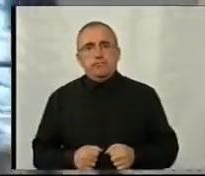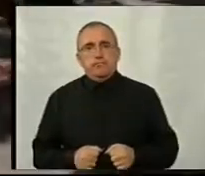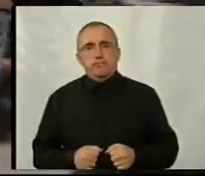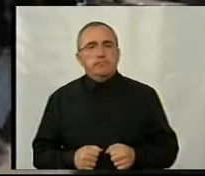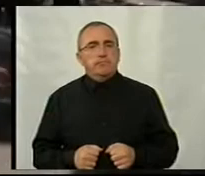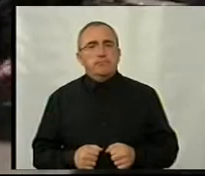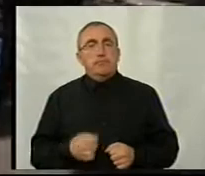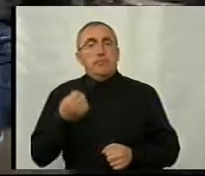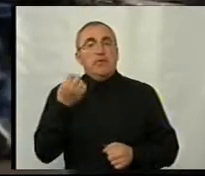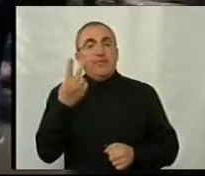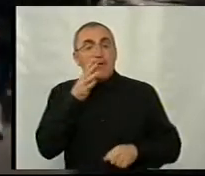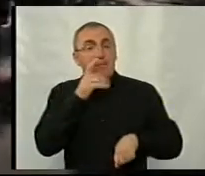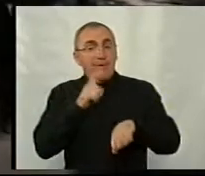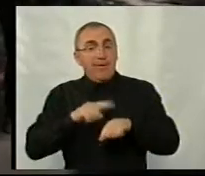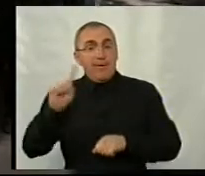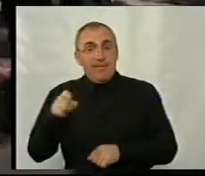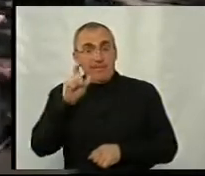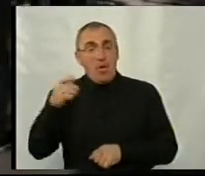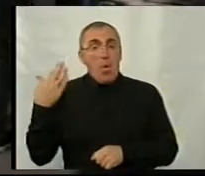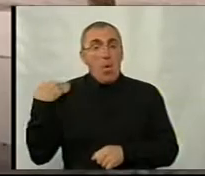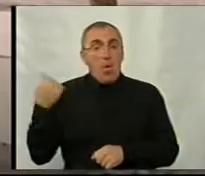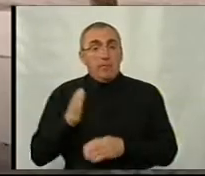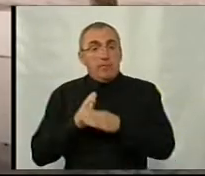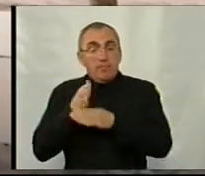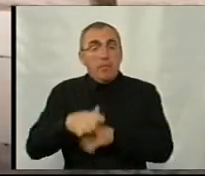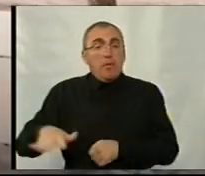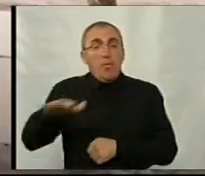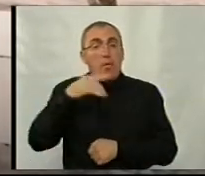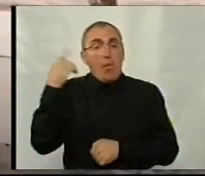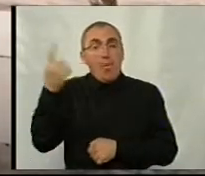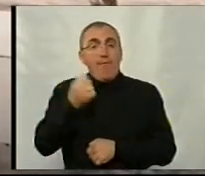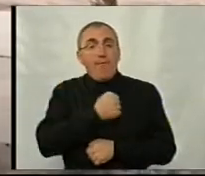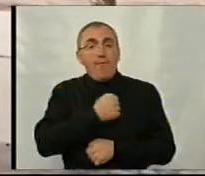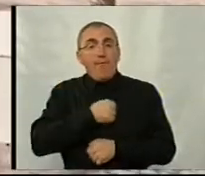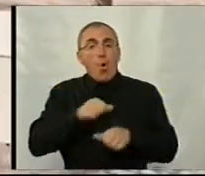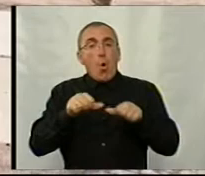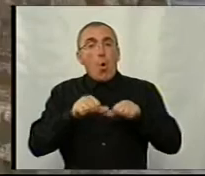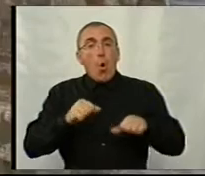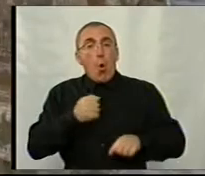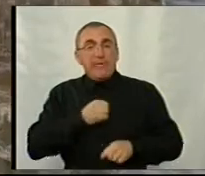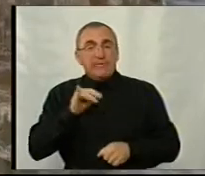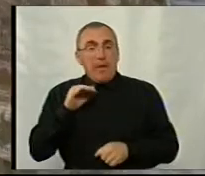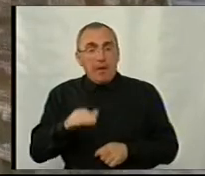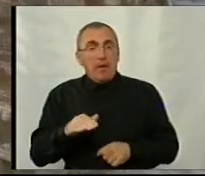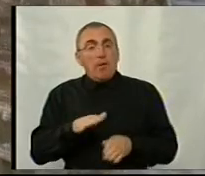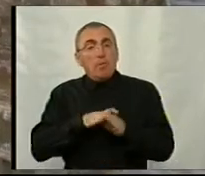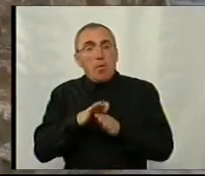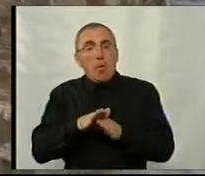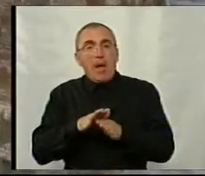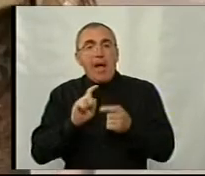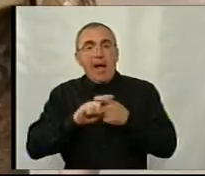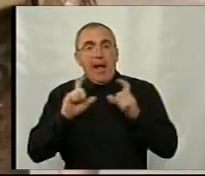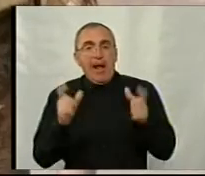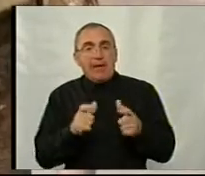О 12-й годині призовники з Олександрії заходять на територію обласного військового комісаріату. Спочатку – при дотриманні карантинних